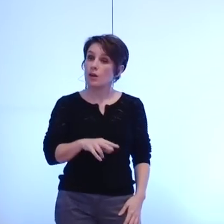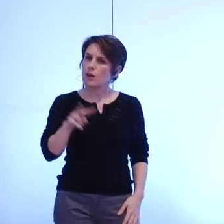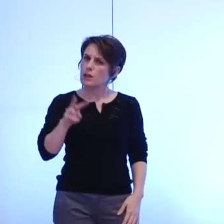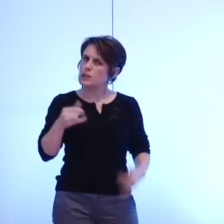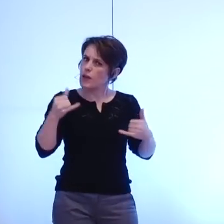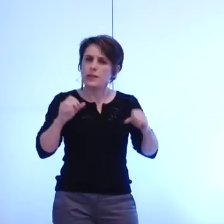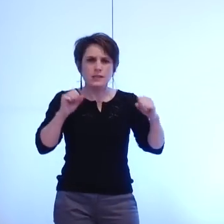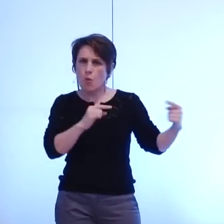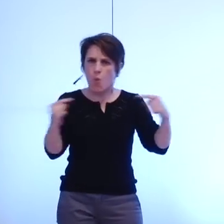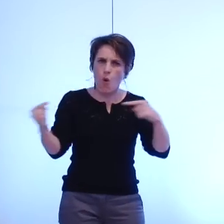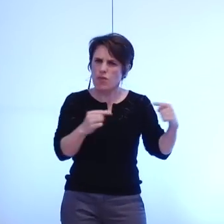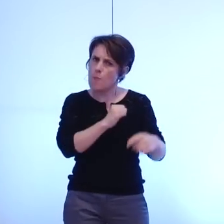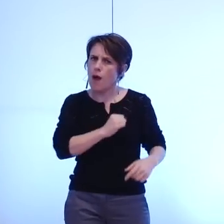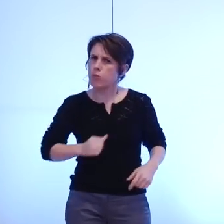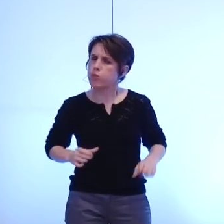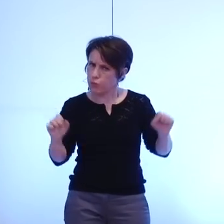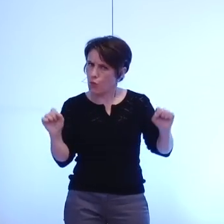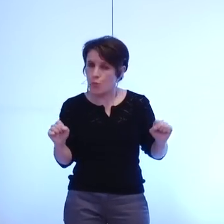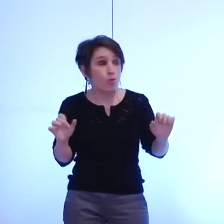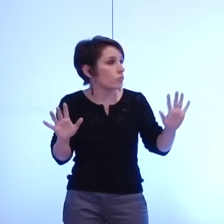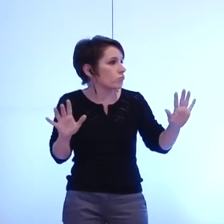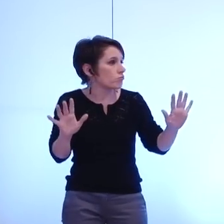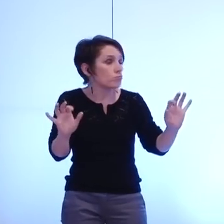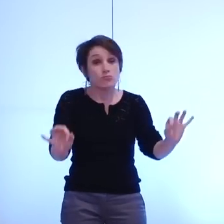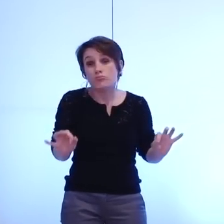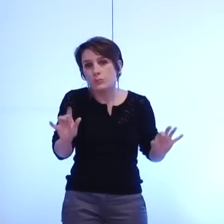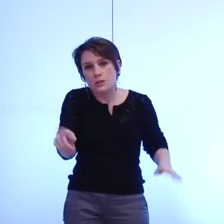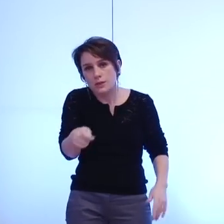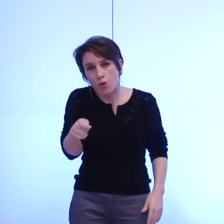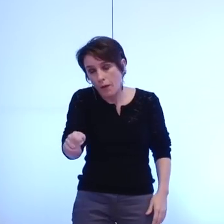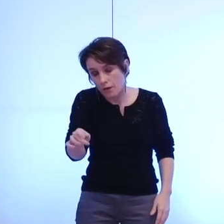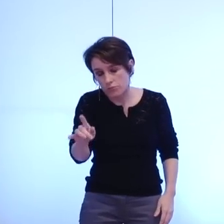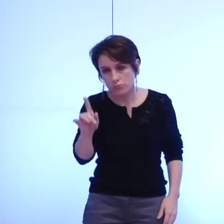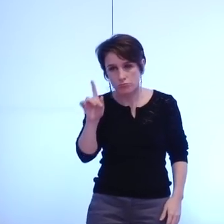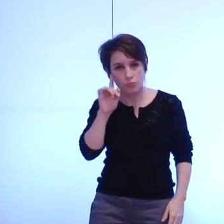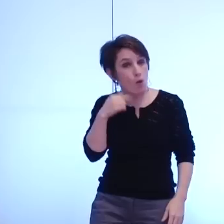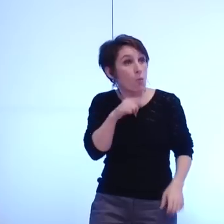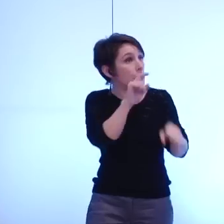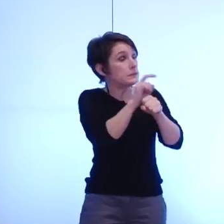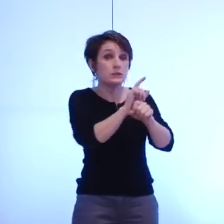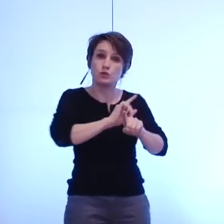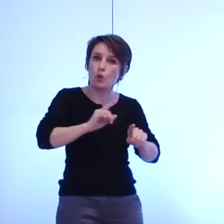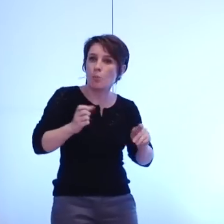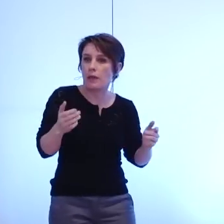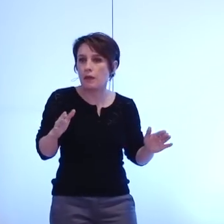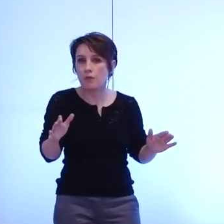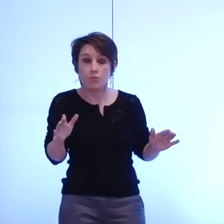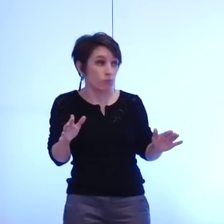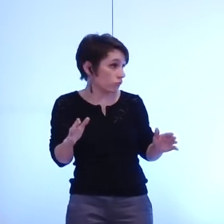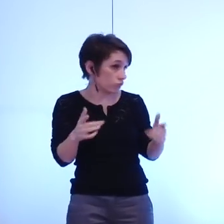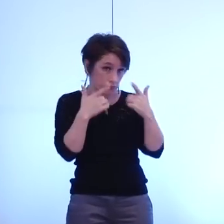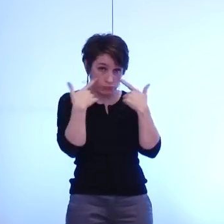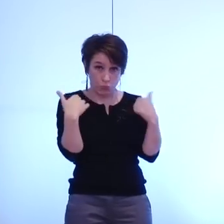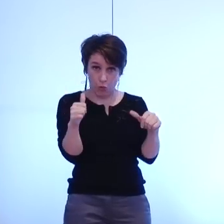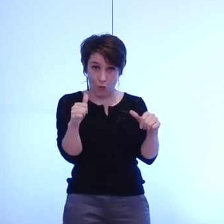c'est normal puisque moins que l'on puisse dire et ce n'est pas un jugement de valeur nous avons des idées